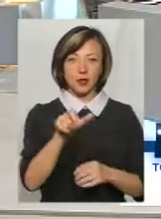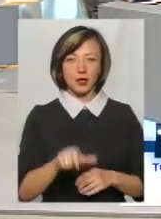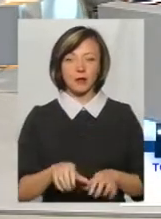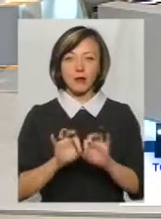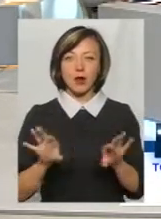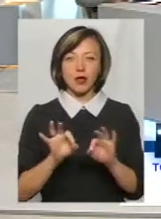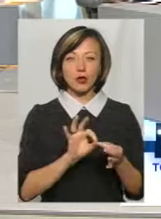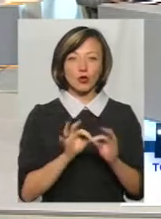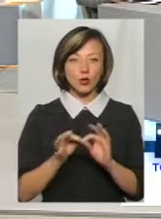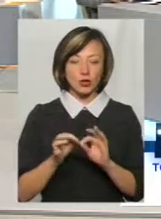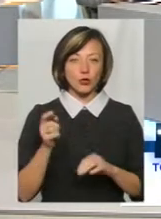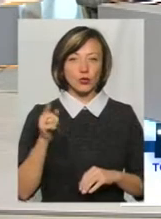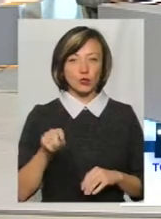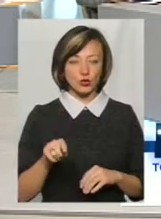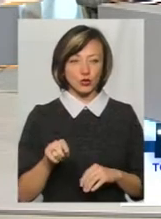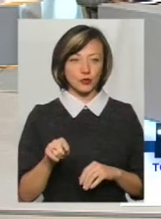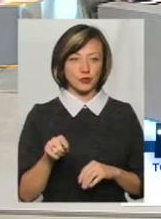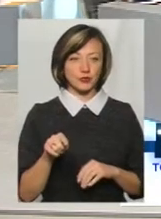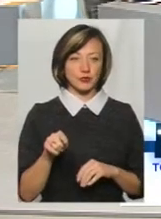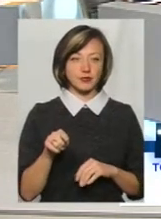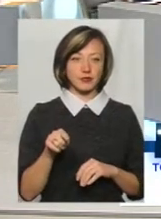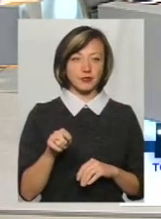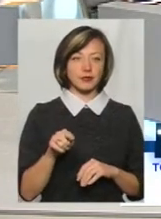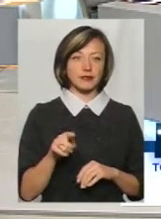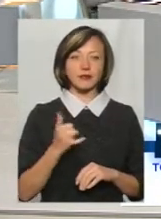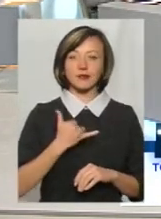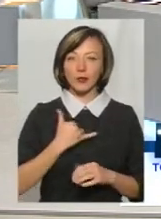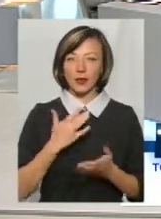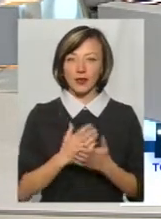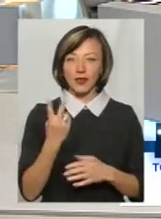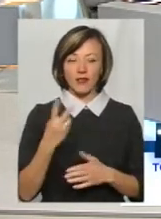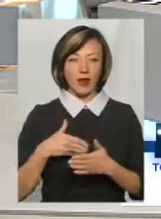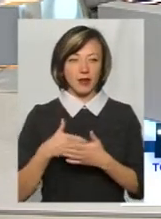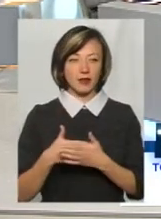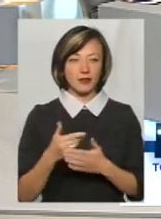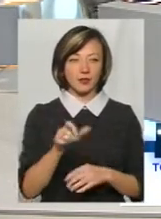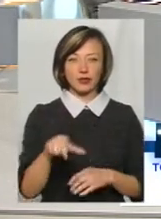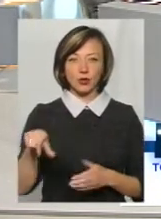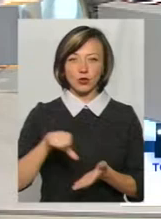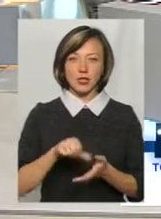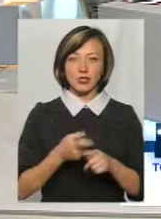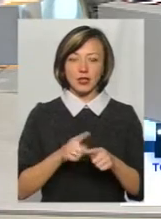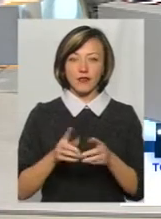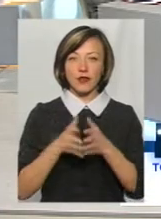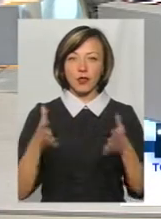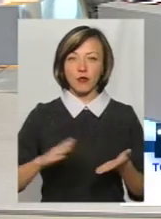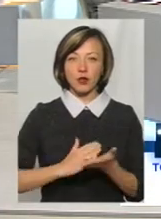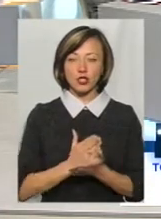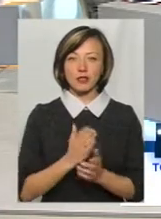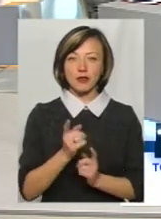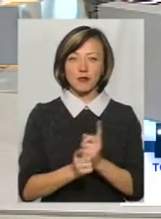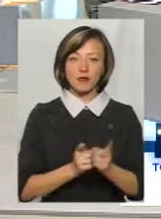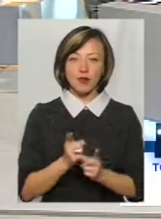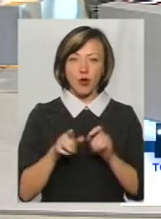Пояснюю логіку. Тому що, по суті, є в нас два громадських активіста. Це одні з учасників цієї великої політичної реформи в місті